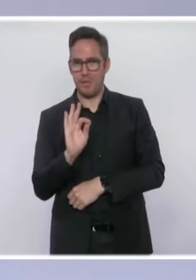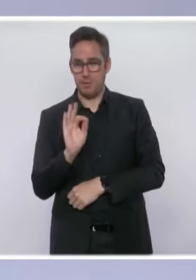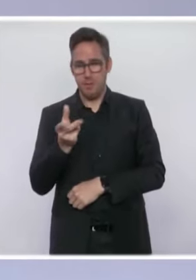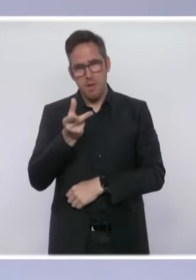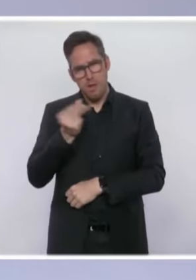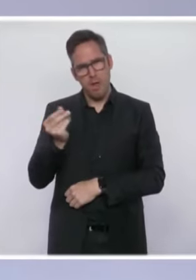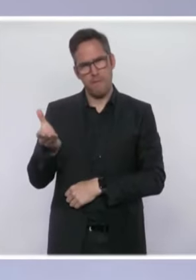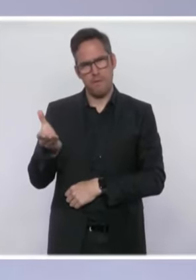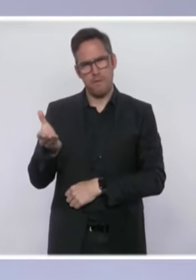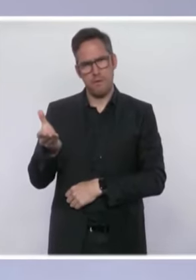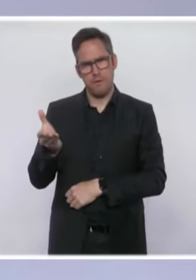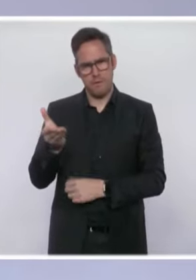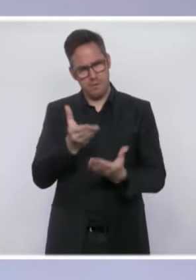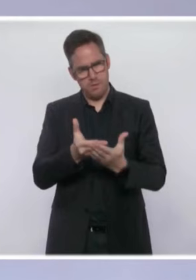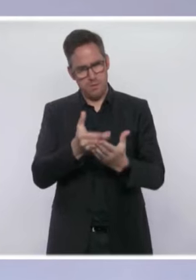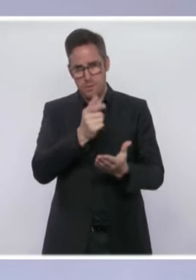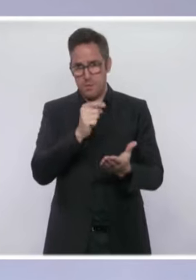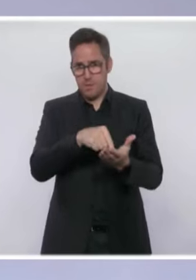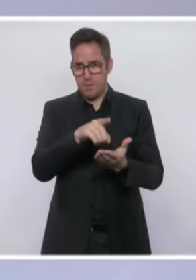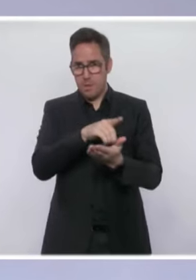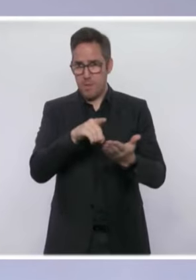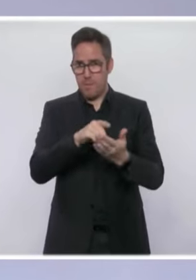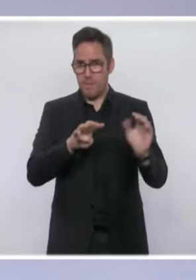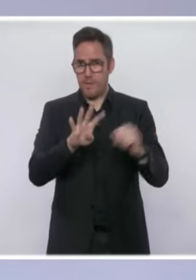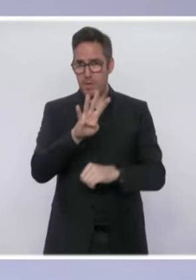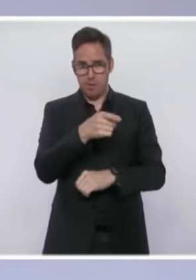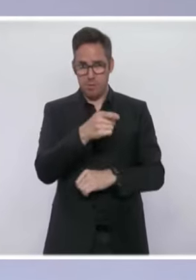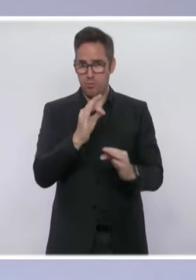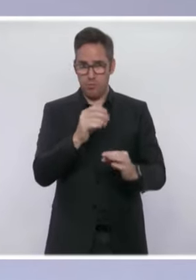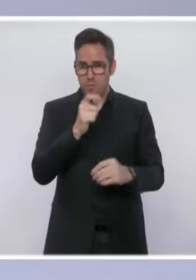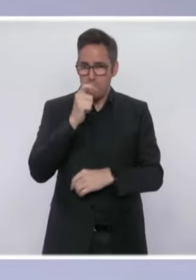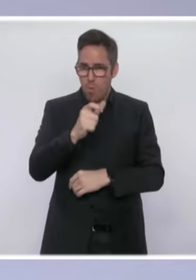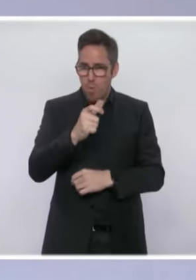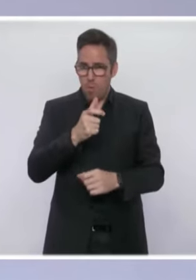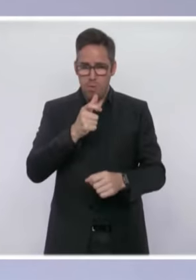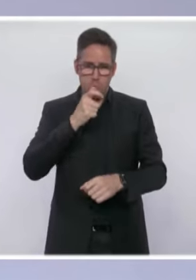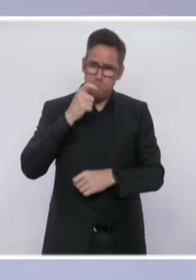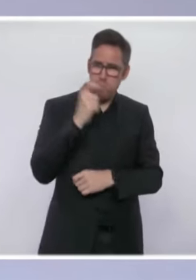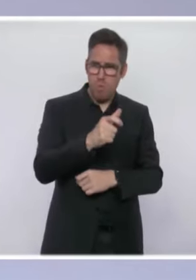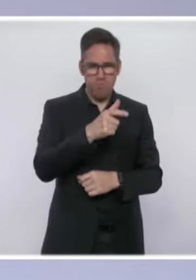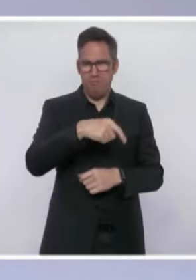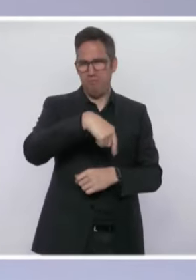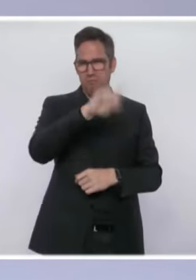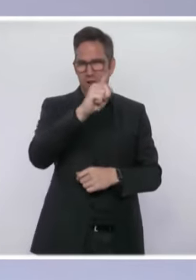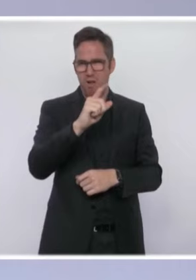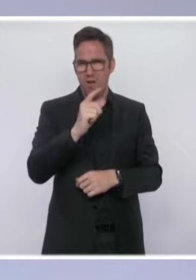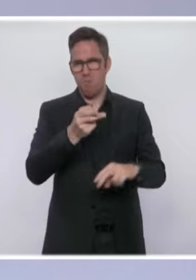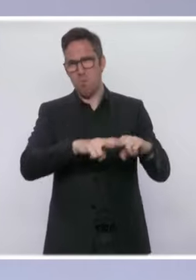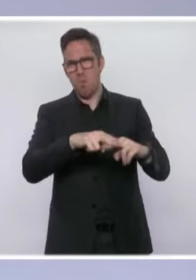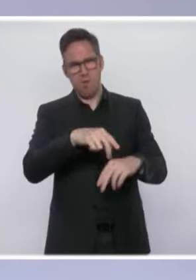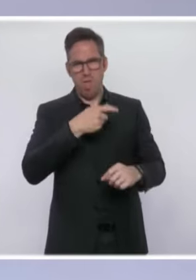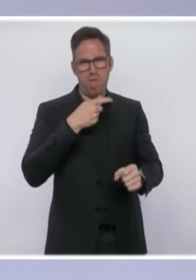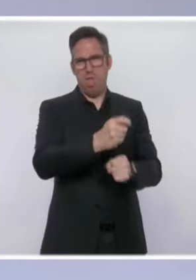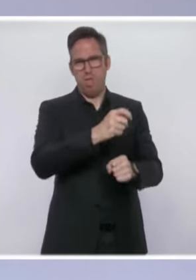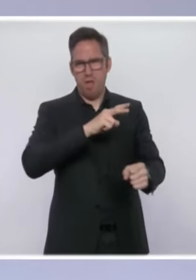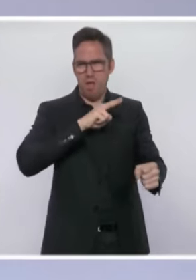la situation de ce collégien d'Alfortville auquel vous faites allusion, avec des mots terribles, une incitation au suicide, des menaces, des